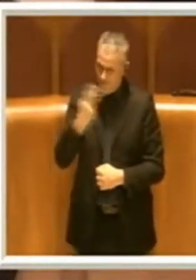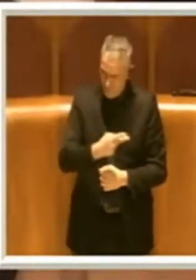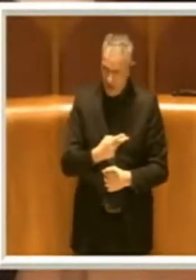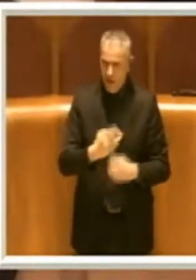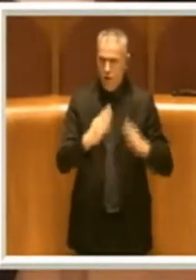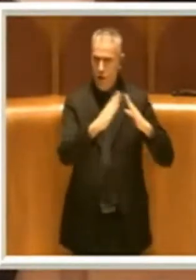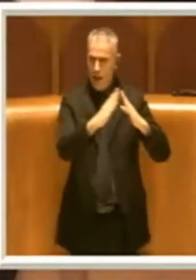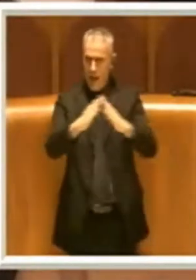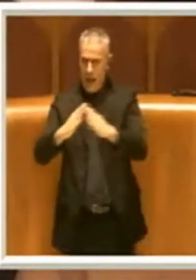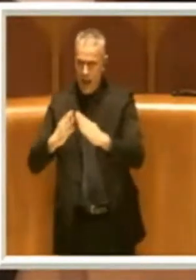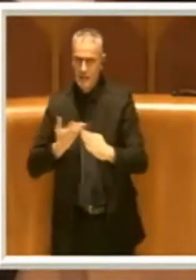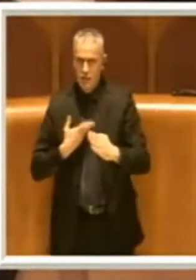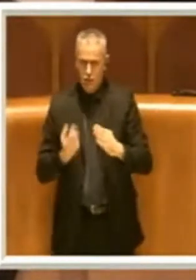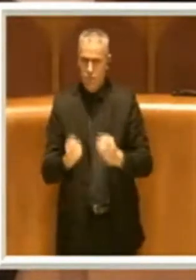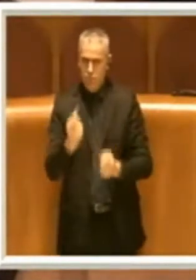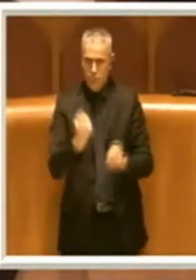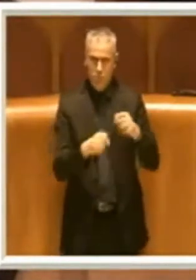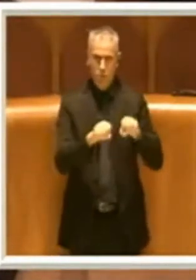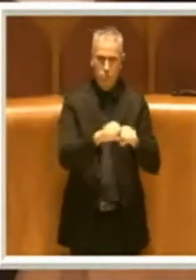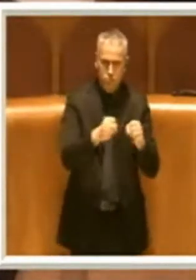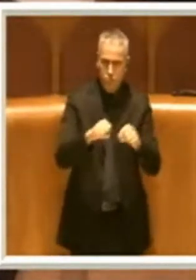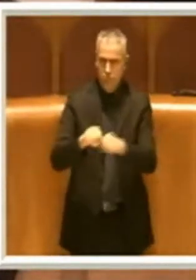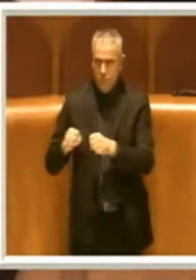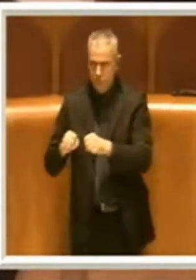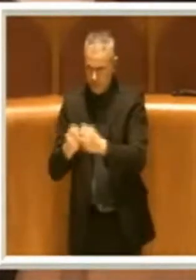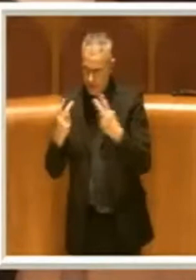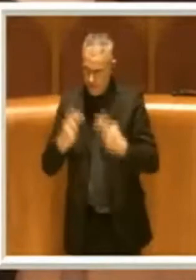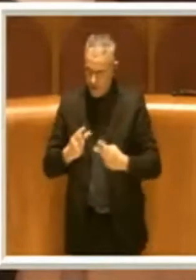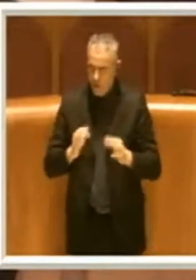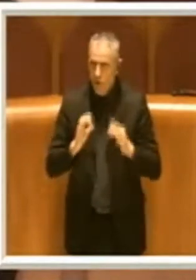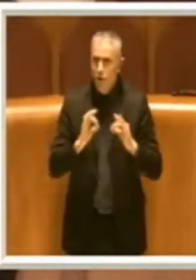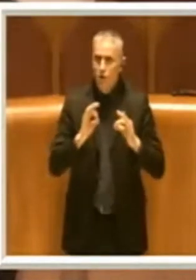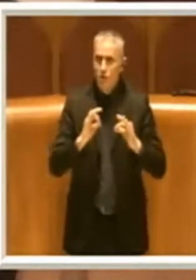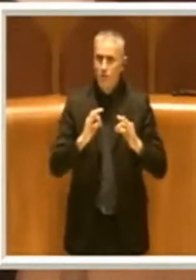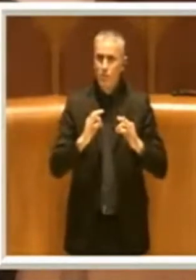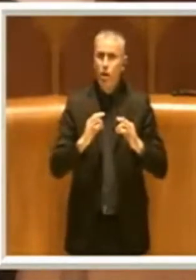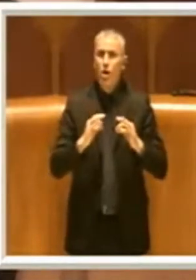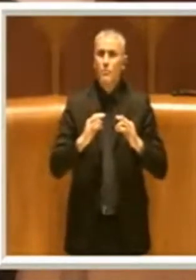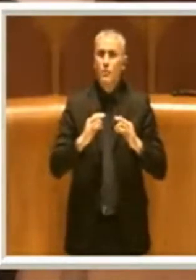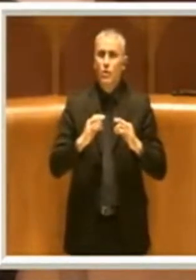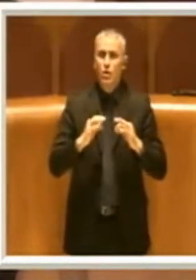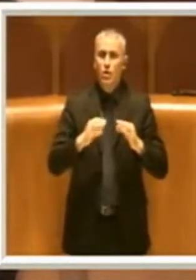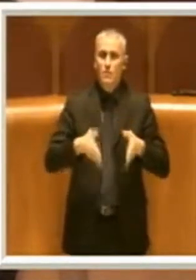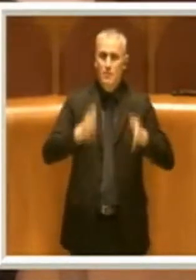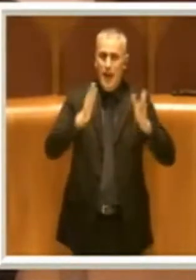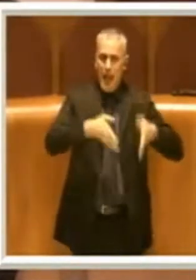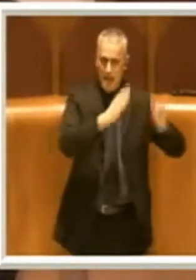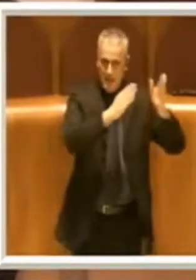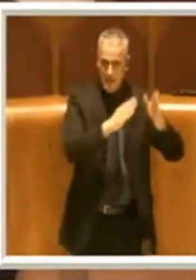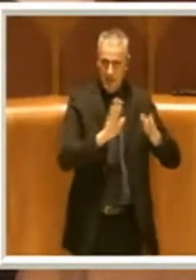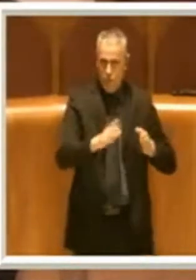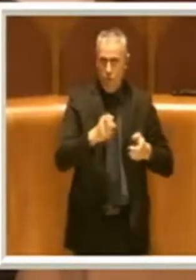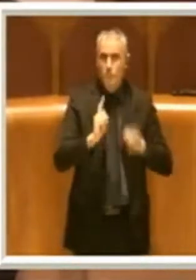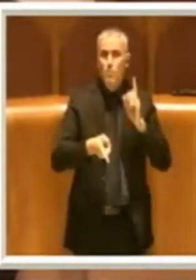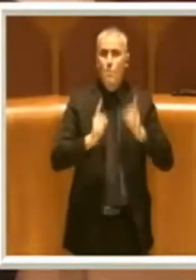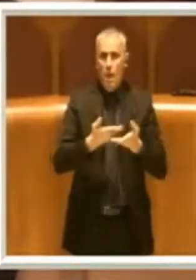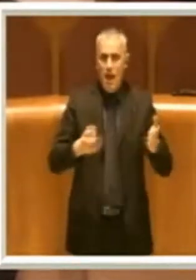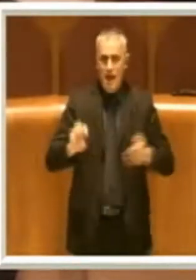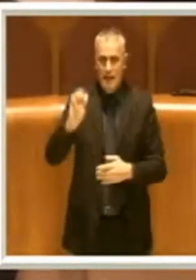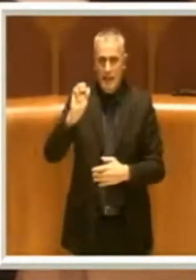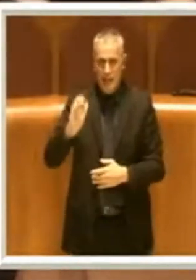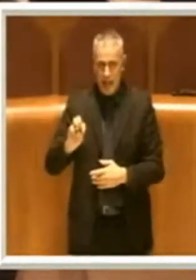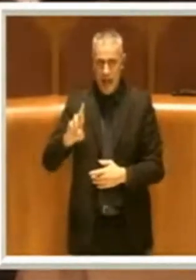sono rilevati negli edifici ERP e su cui non ci siamo mai sottratti, anzi